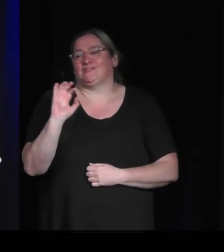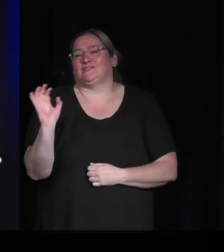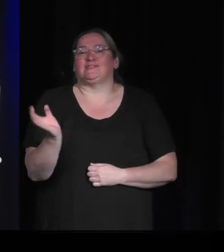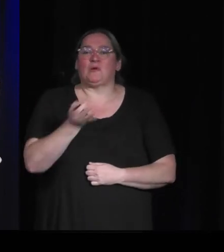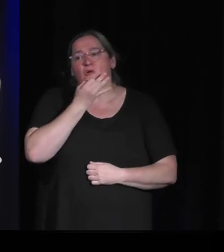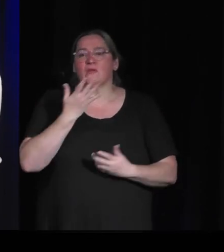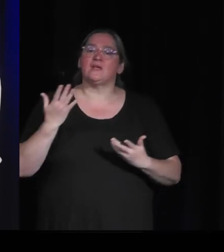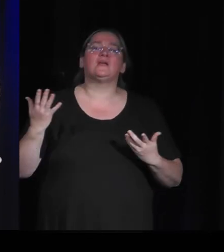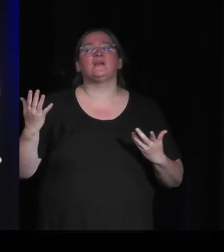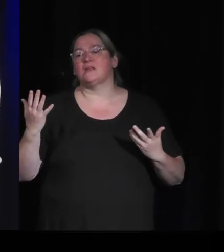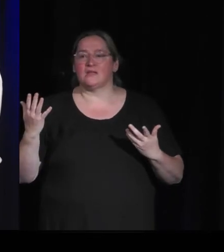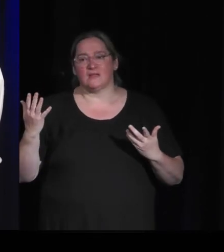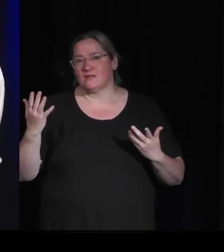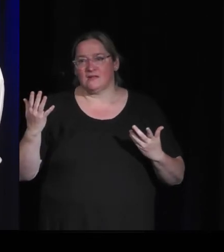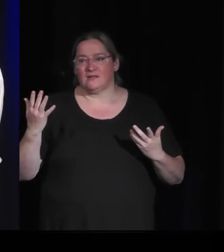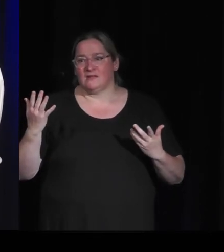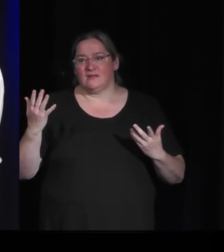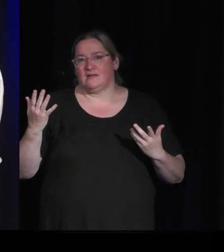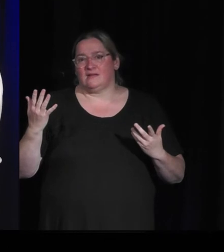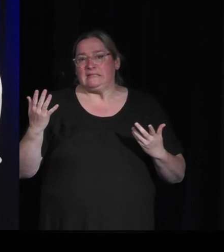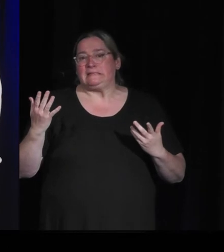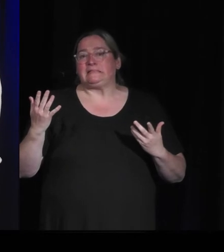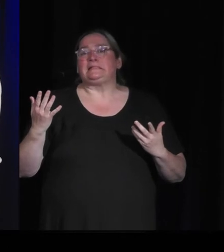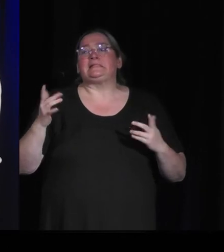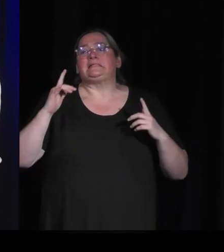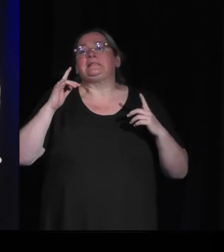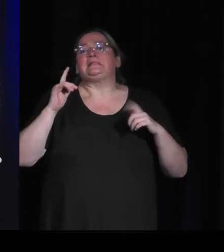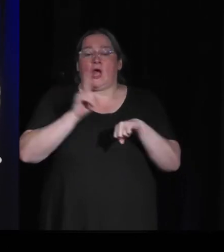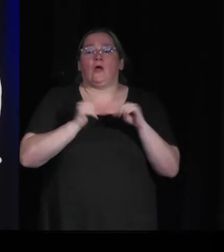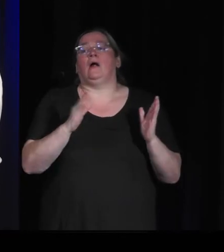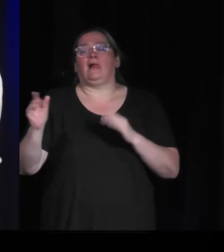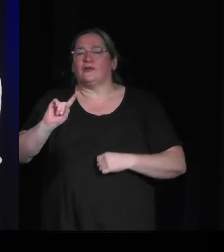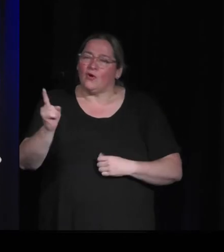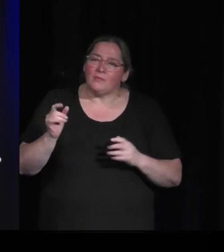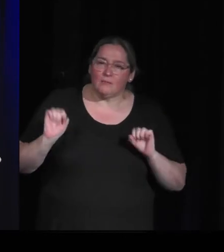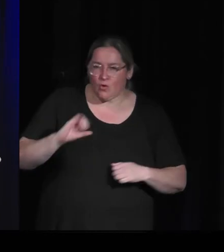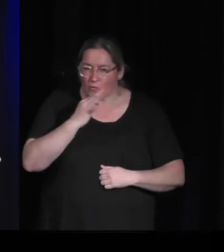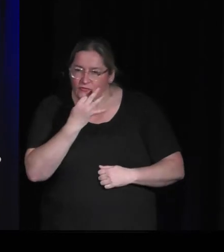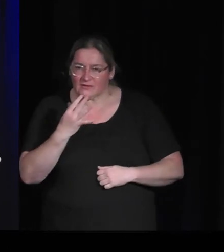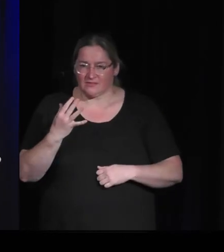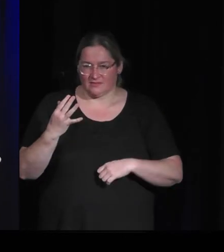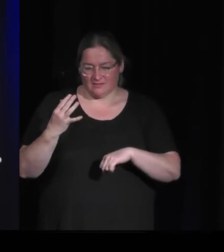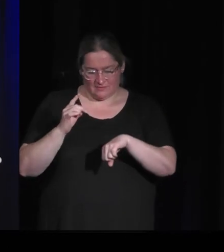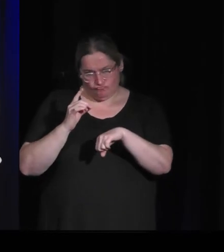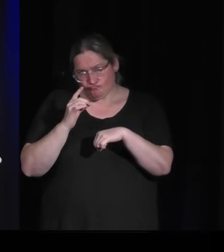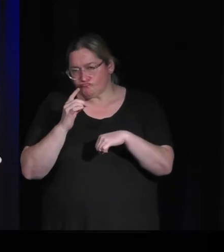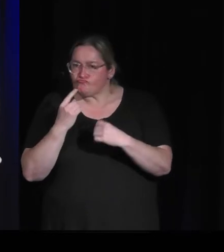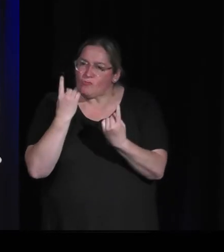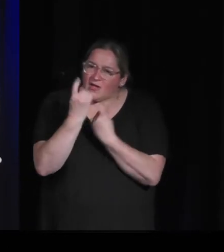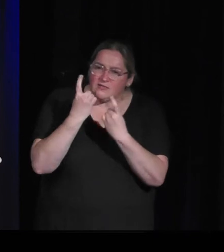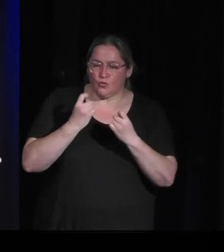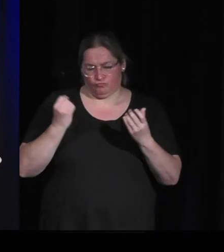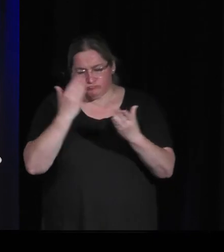commencer à faire bouger le planning dès la première conférence, mais il y quelques minutes s'il y a des intervenants des questions